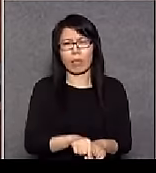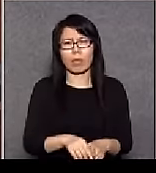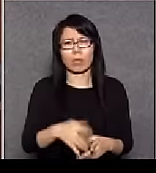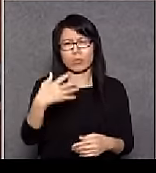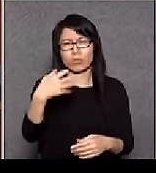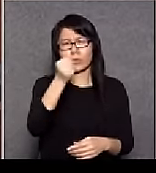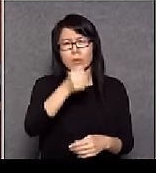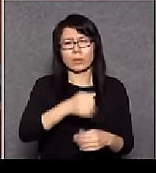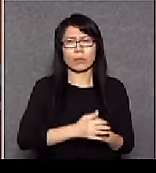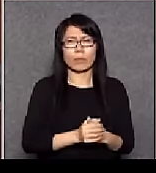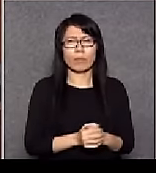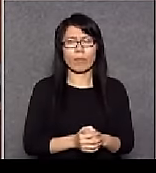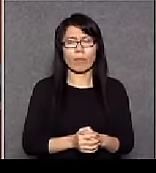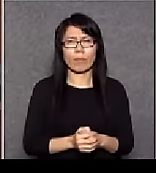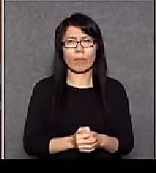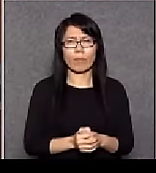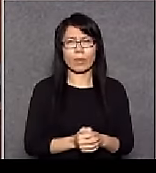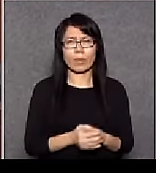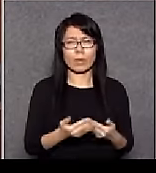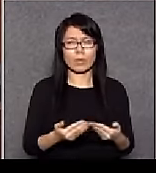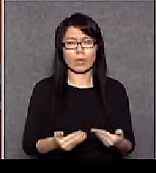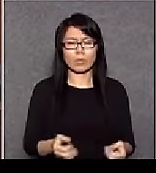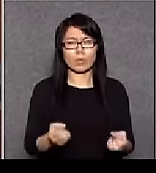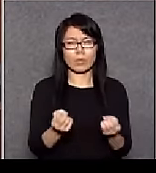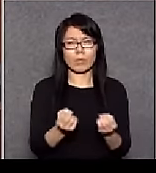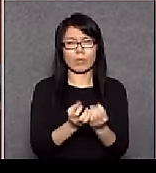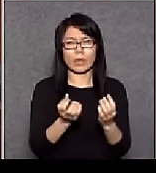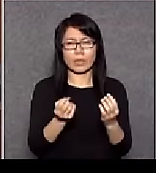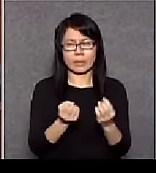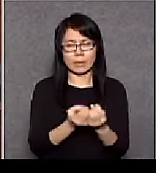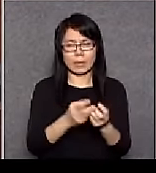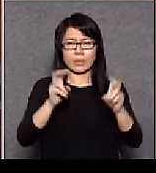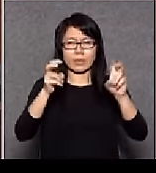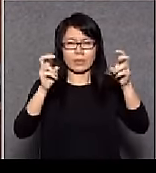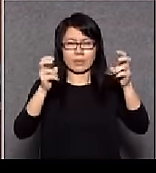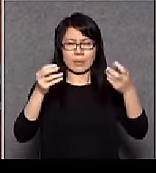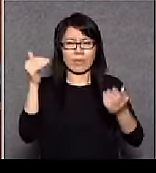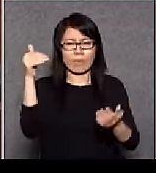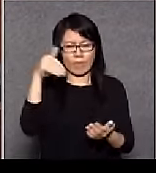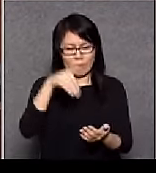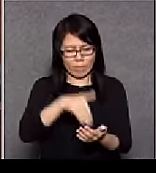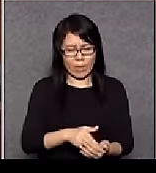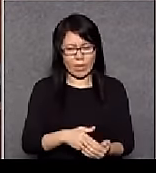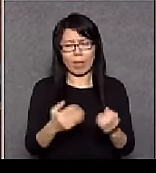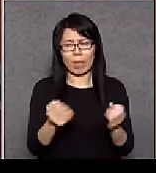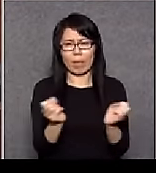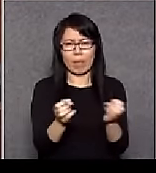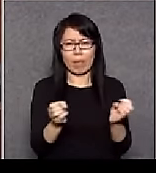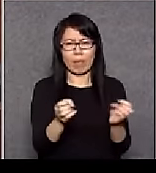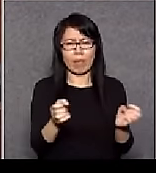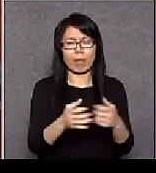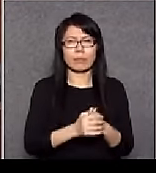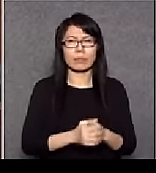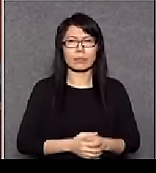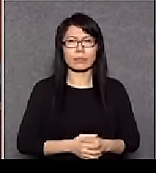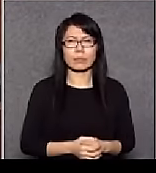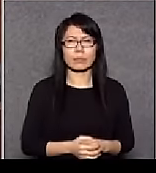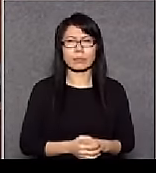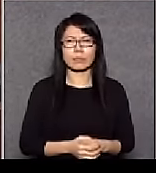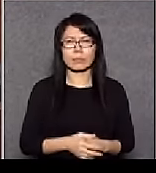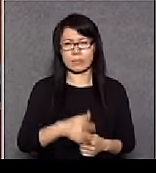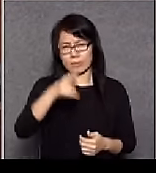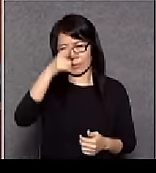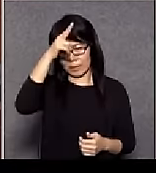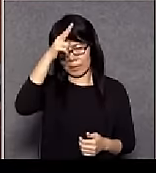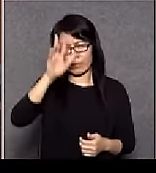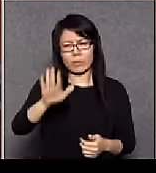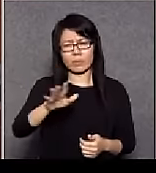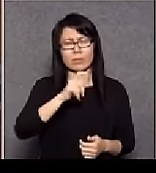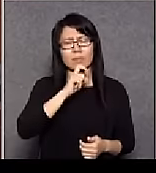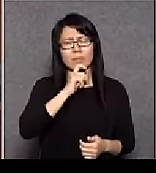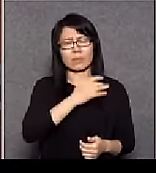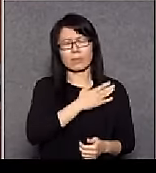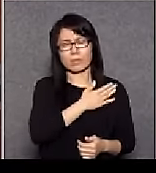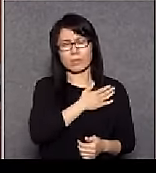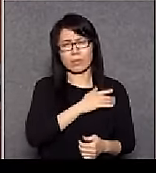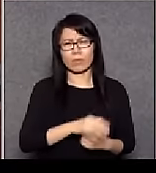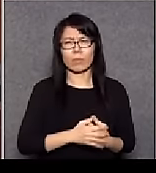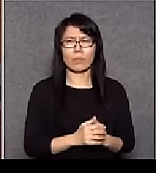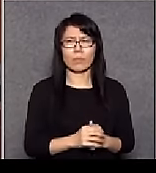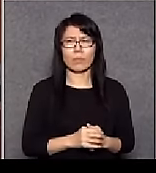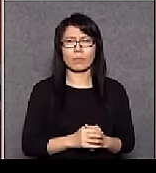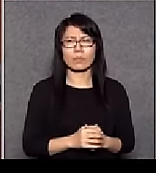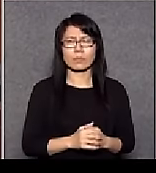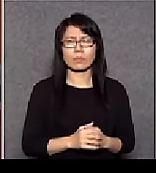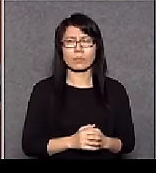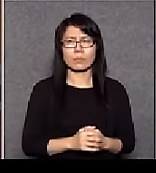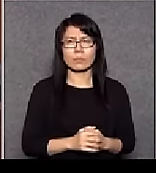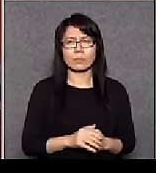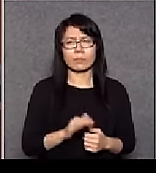其實這次發生到這個以來發生到今天這樣的辯論呢政府都是有責任的政府